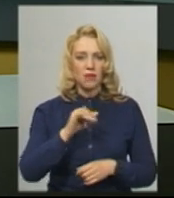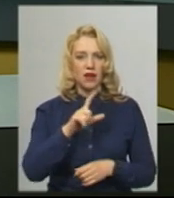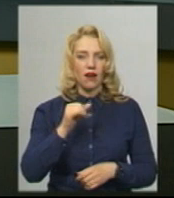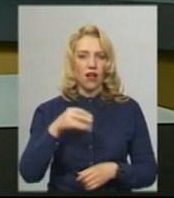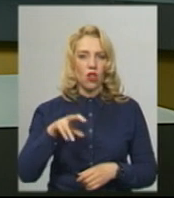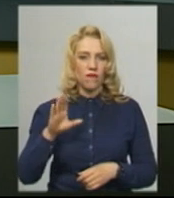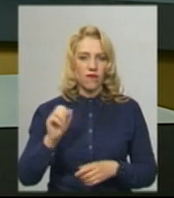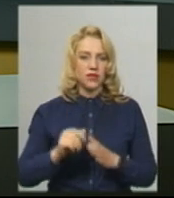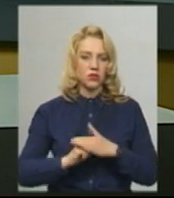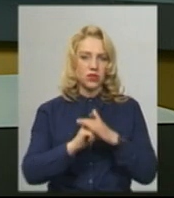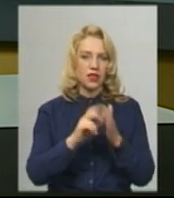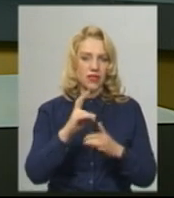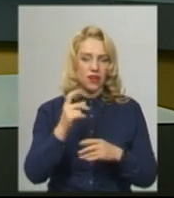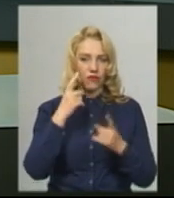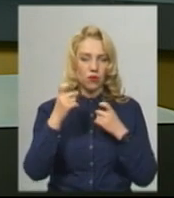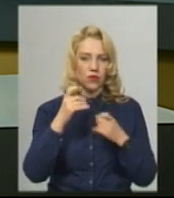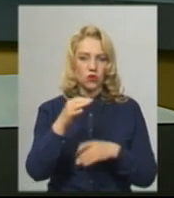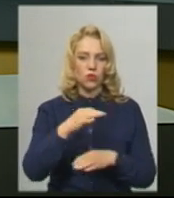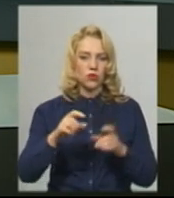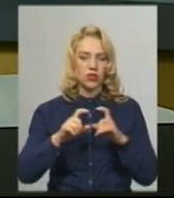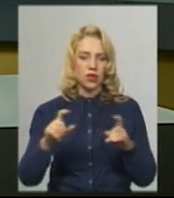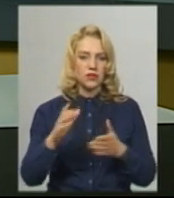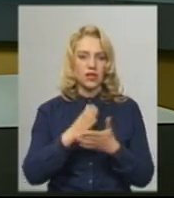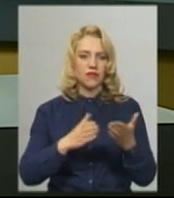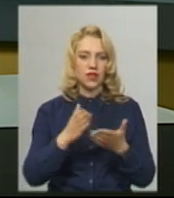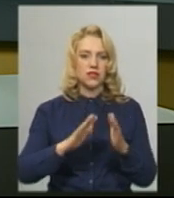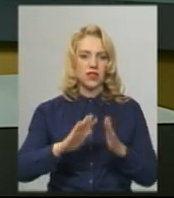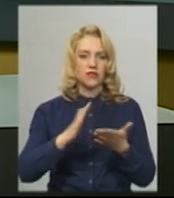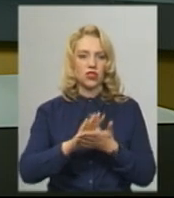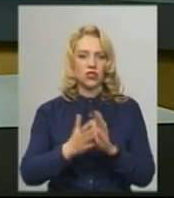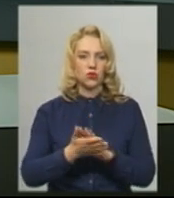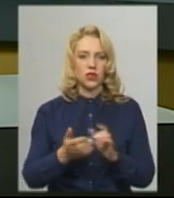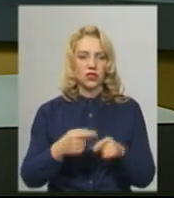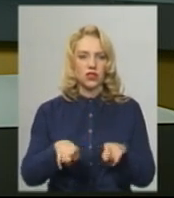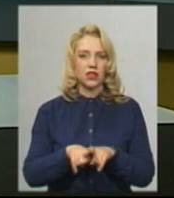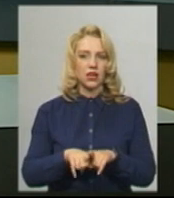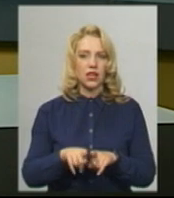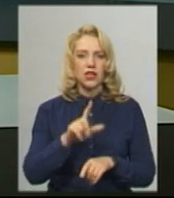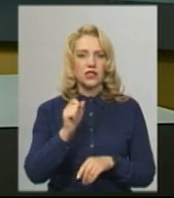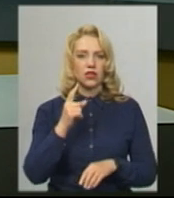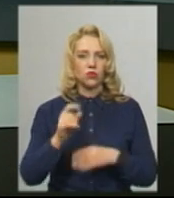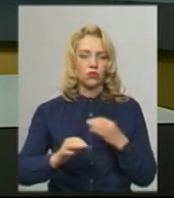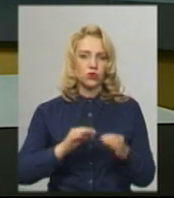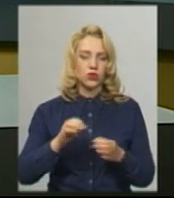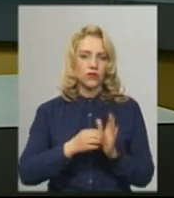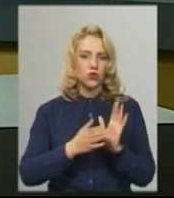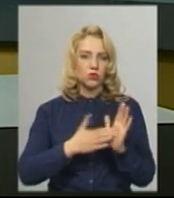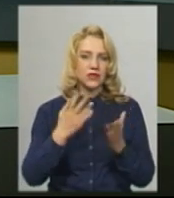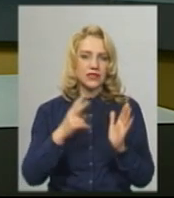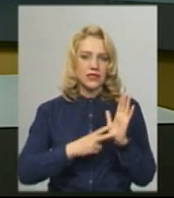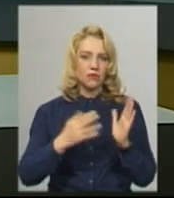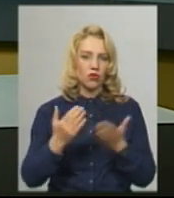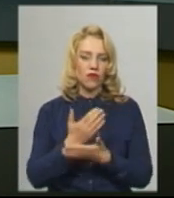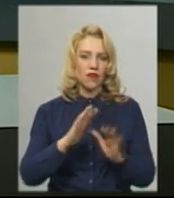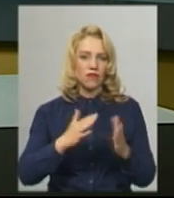з посиланням на інформацію обласного штабу з ліквідації надзвичайної ситуації. Таким чином, за добу зафіксовано 7 нових випадків